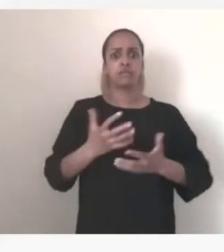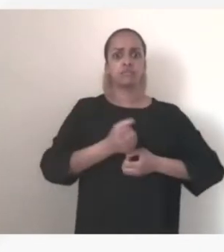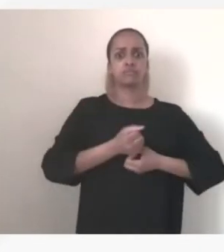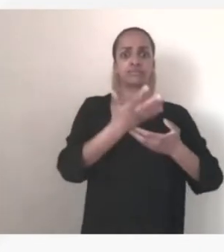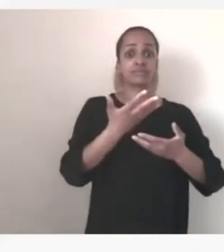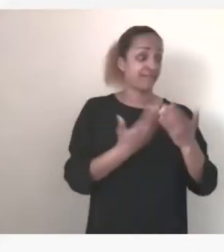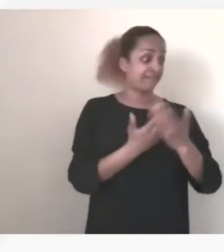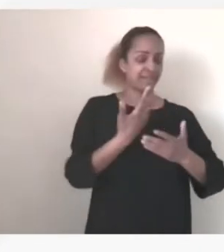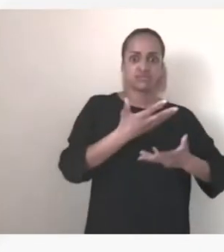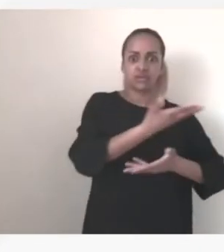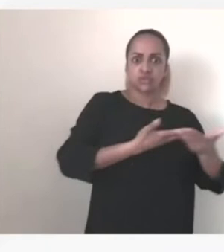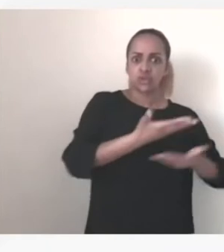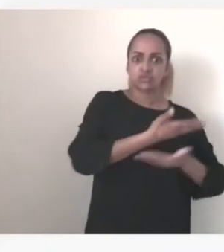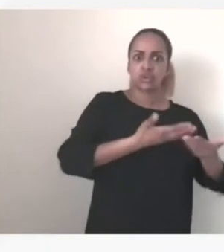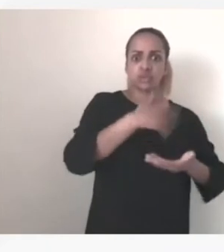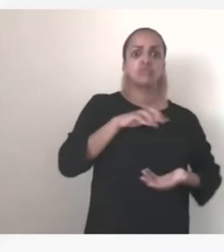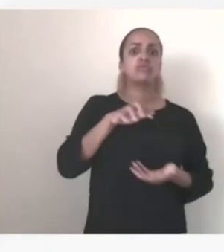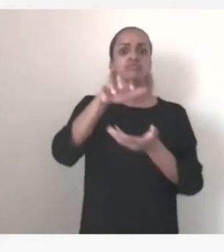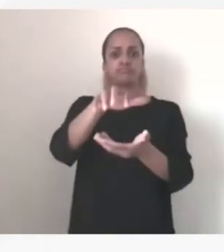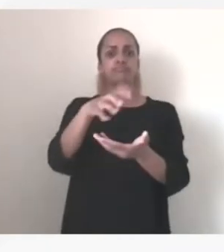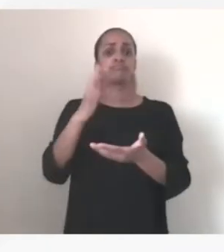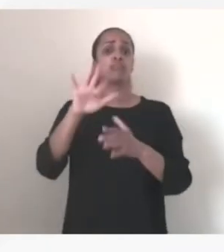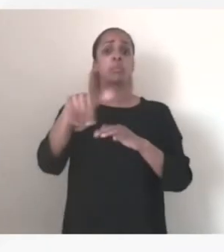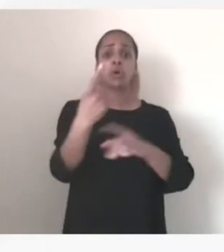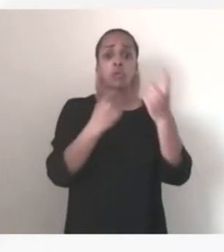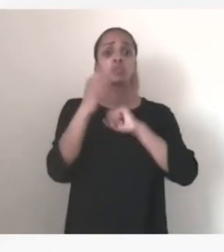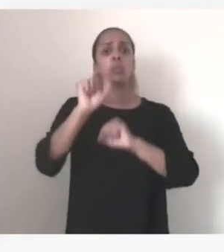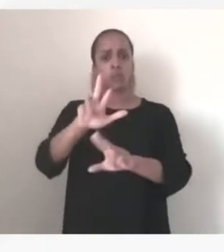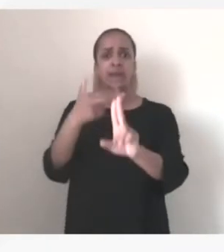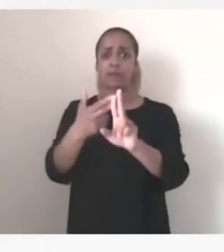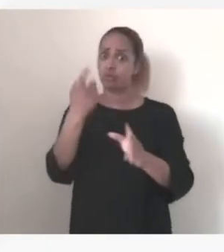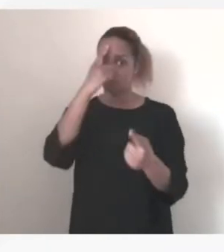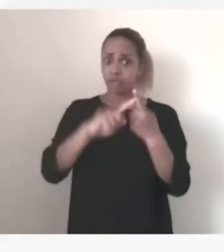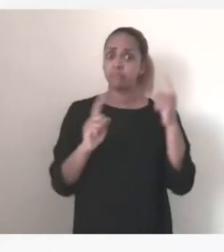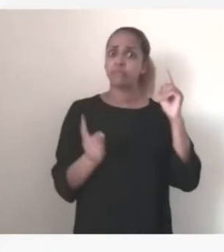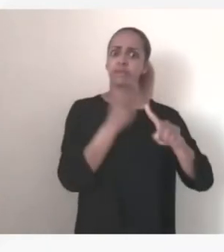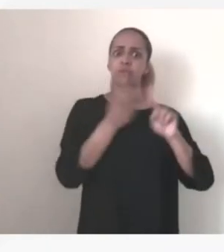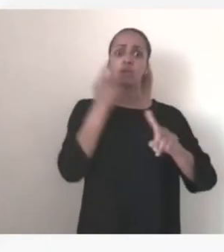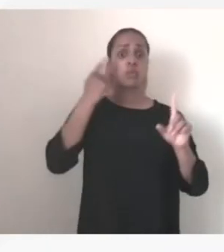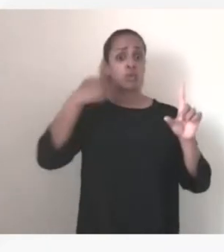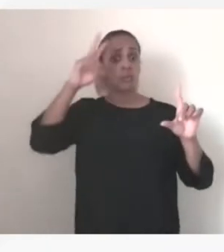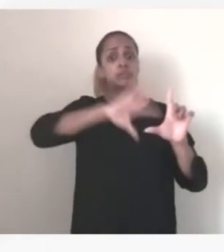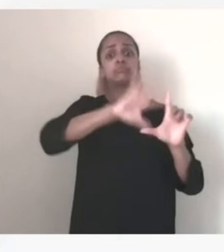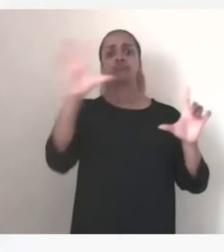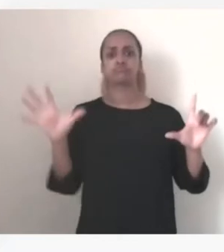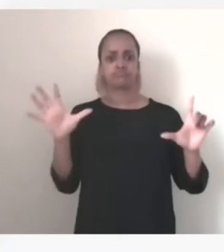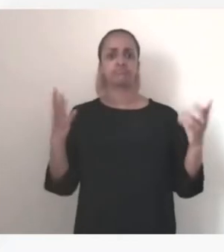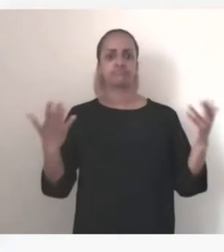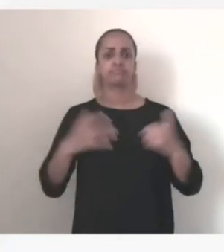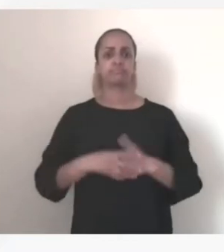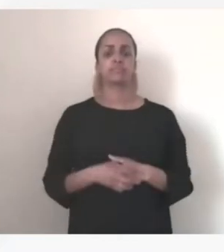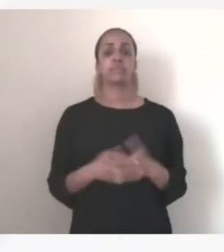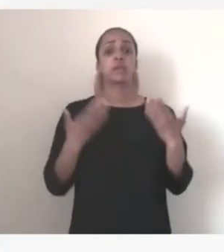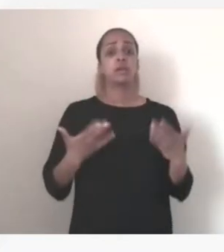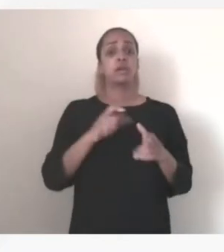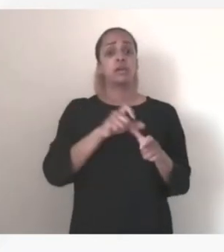et on pourra répondre à vos questions sur ce domaine très important, pour la souveraineté européenne, si vous le souhaitez. Voilà, maintenant donc à l'heure